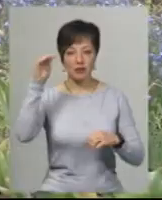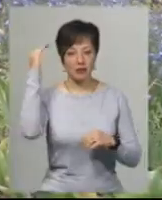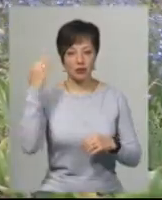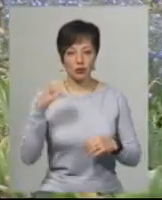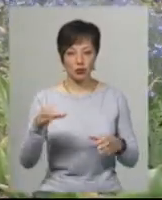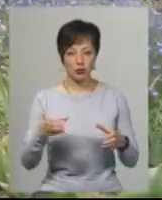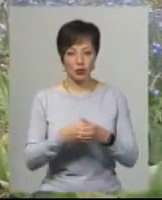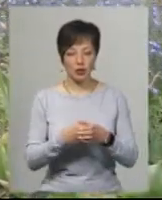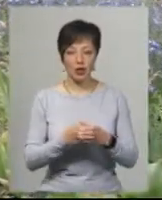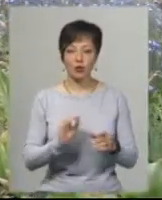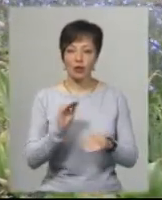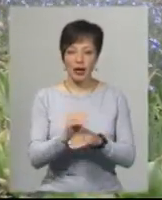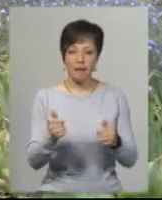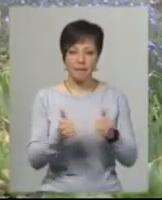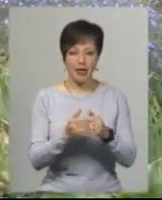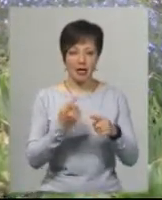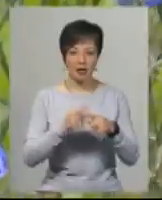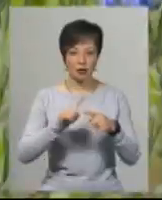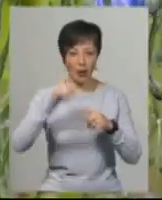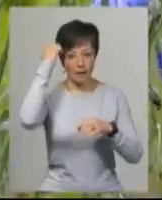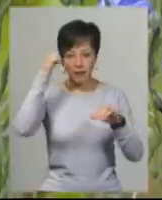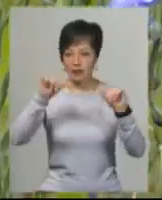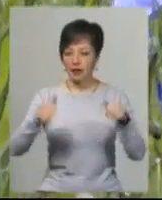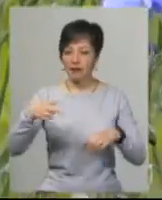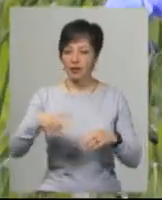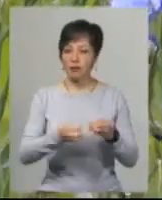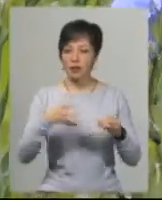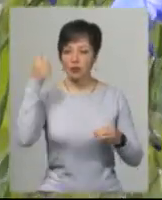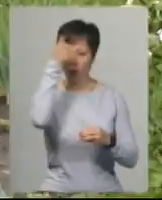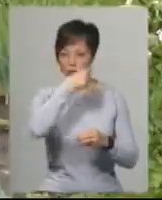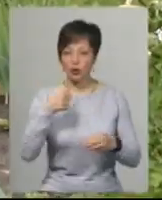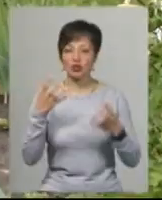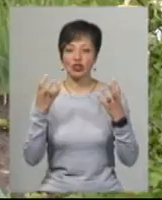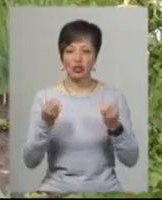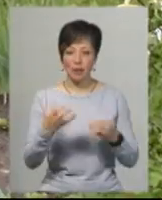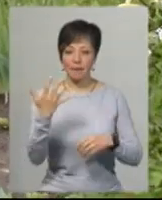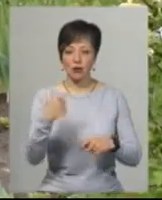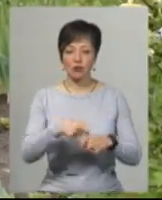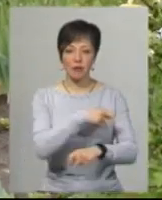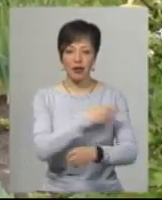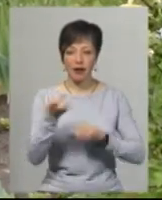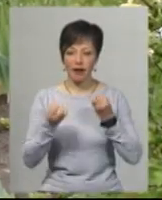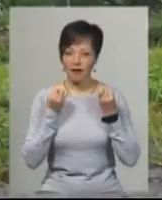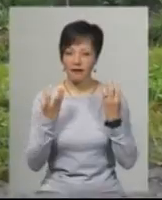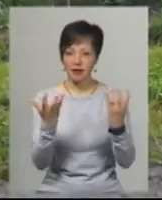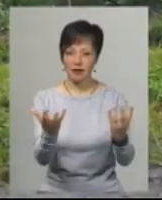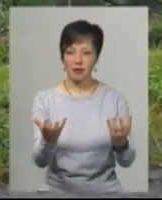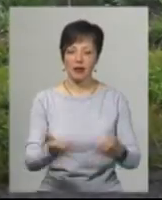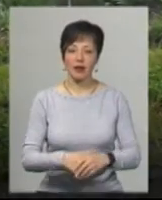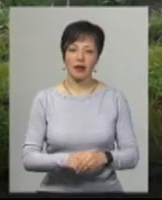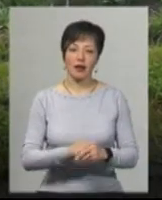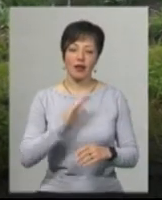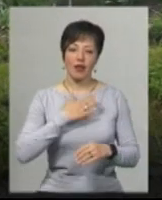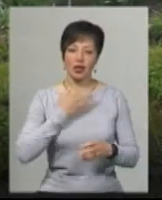Сотні. Додає, біля цього пам'ятного знаку в 2015 році засадили ще 500 метрів алеї квітами. Наші квіти, як